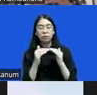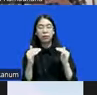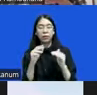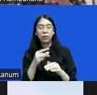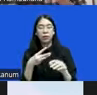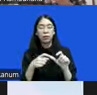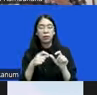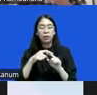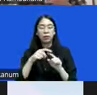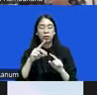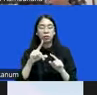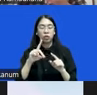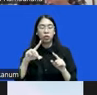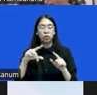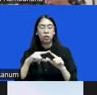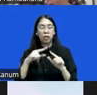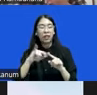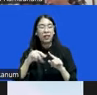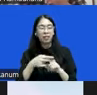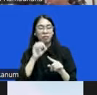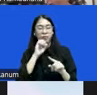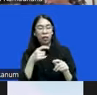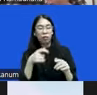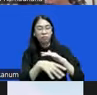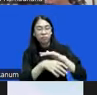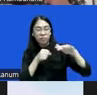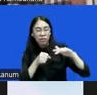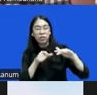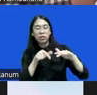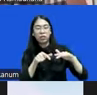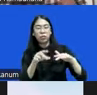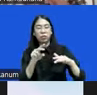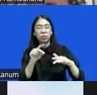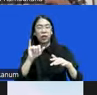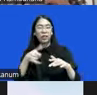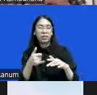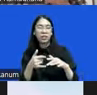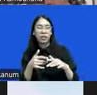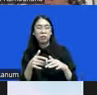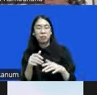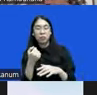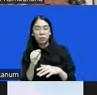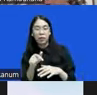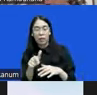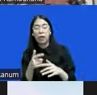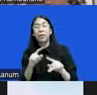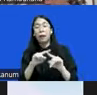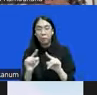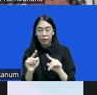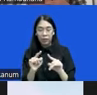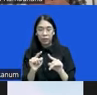menyebutkan tindak pidana korupsi dapat di-RJK. Sederhana seperti itu, teman-teman. Akan tetapi,